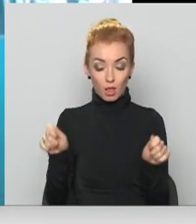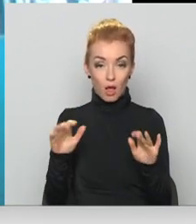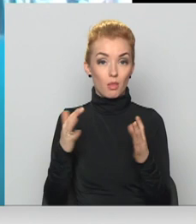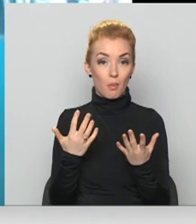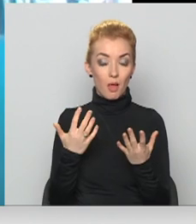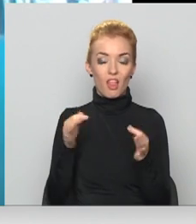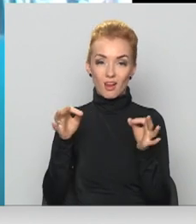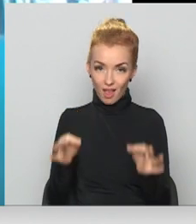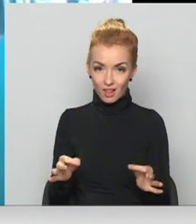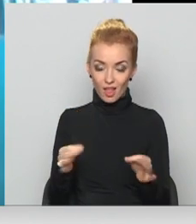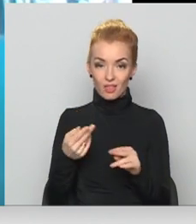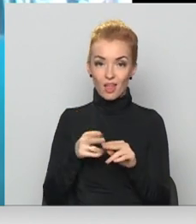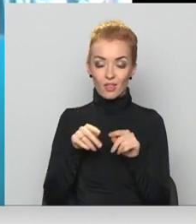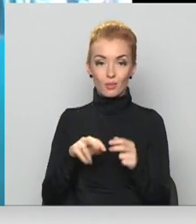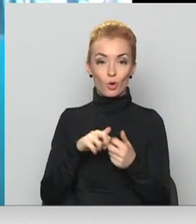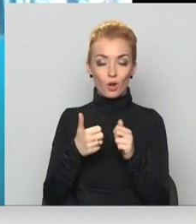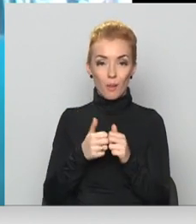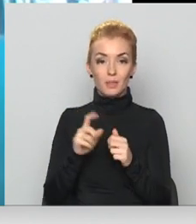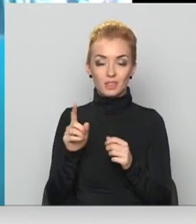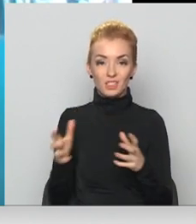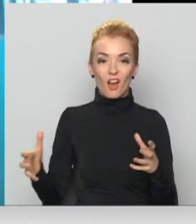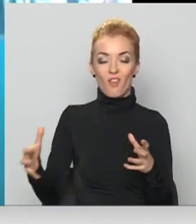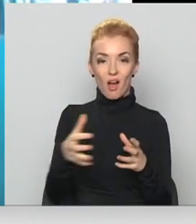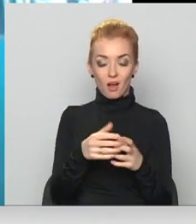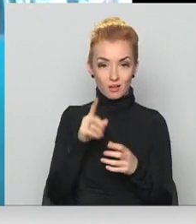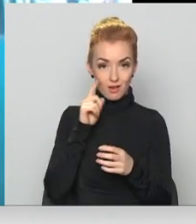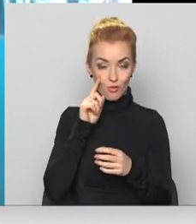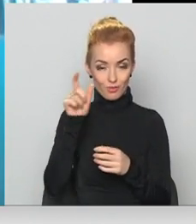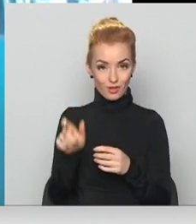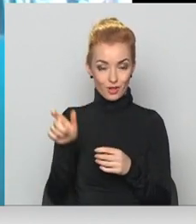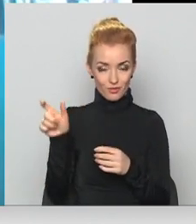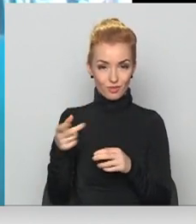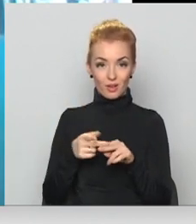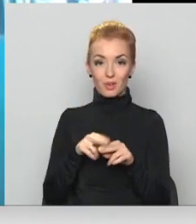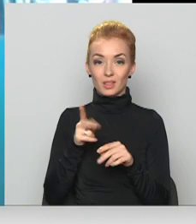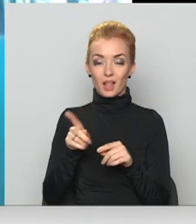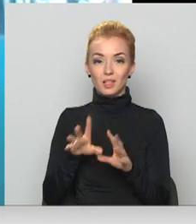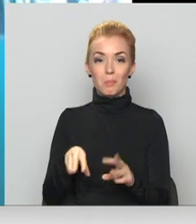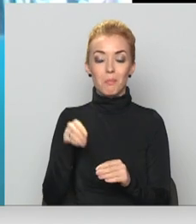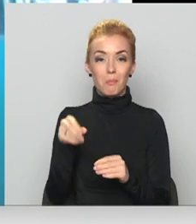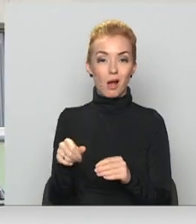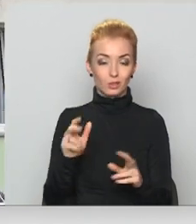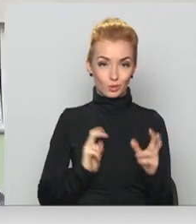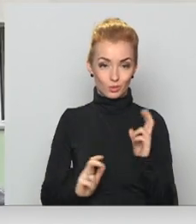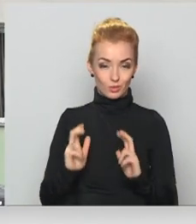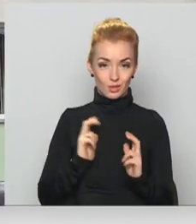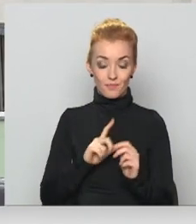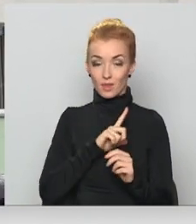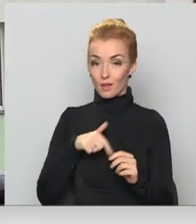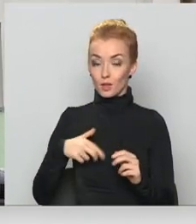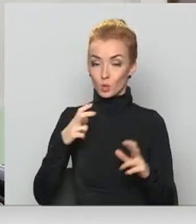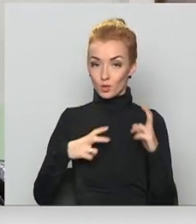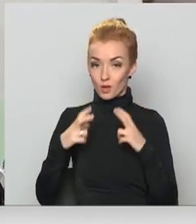Bet realitātē tās grūtības ir nokomplektēt kursus tādē, ka tās ir maksas studijas. Latvijas